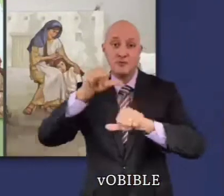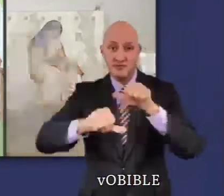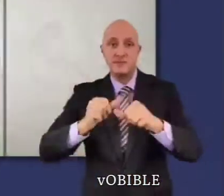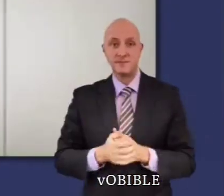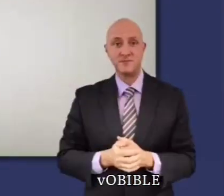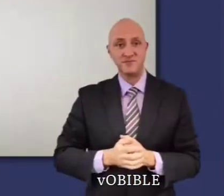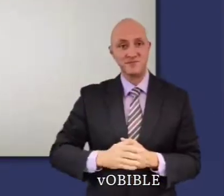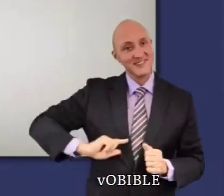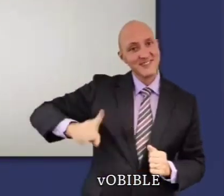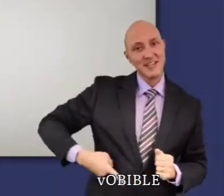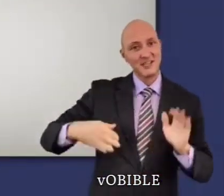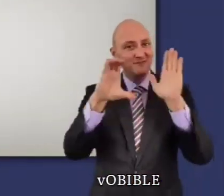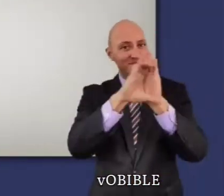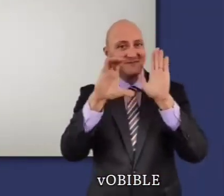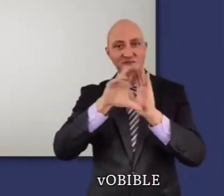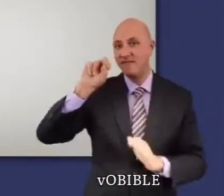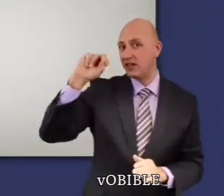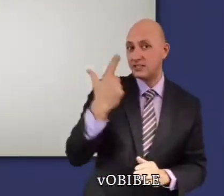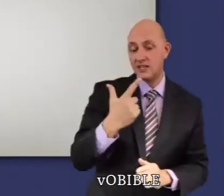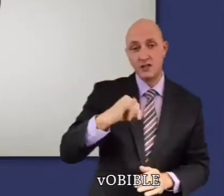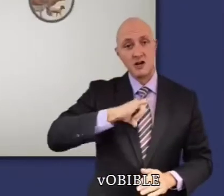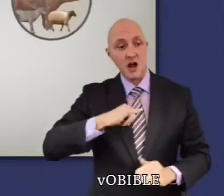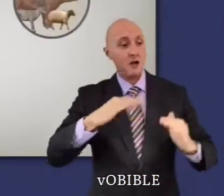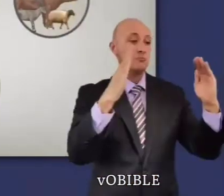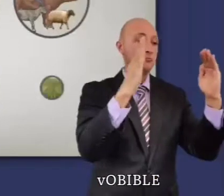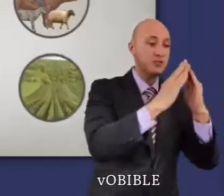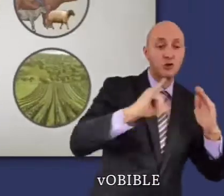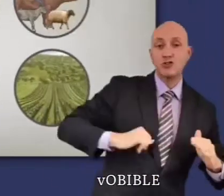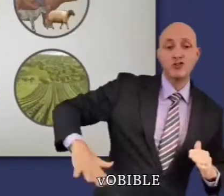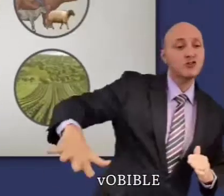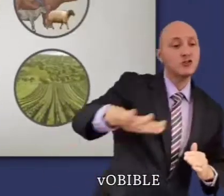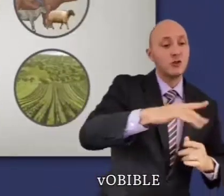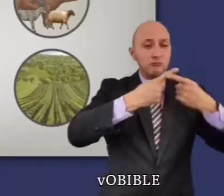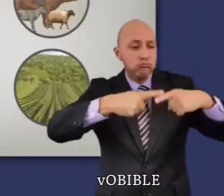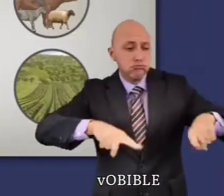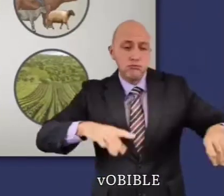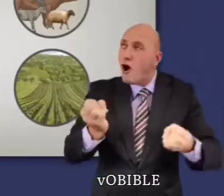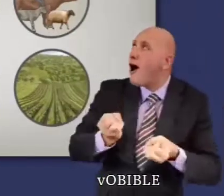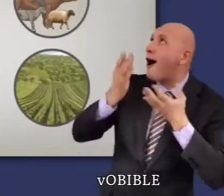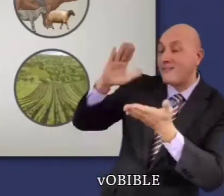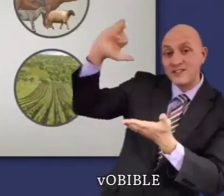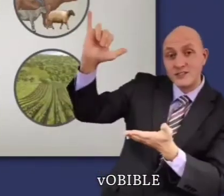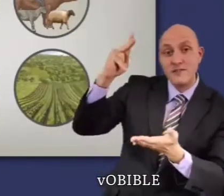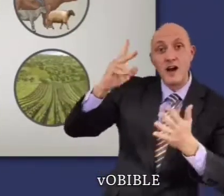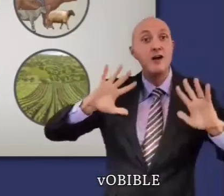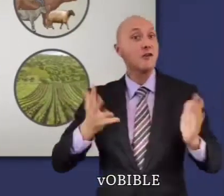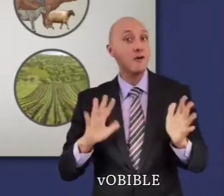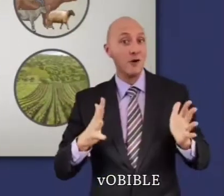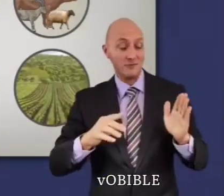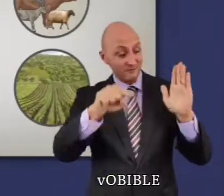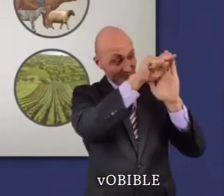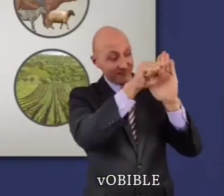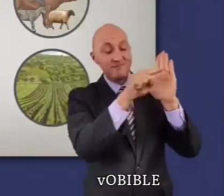Le chapitre 27, le dernier du livre du Lévitique, contient des lois au sujet des choses qui sont vouées à Jéhovah et des choses qui lui